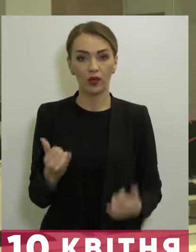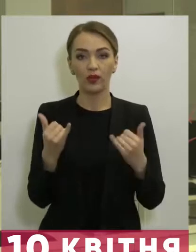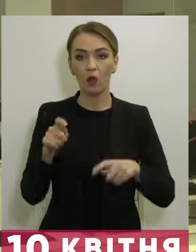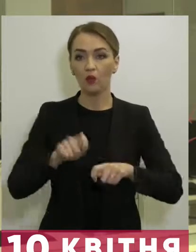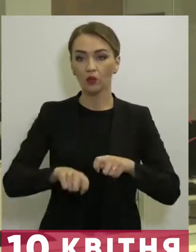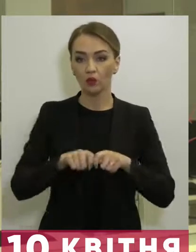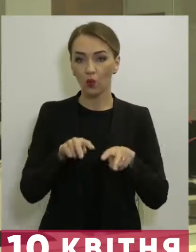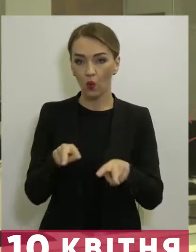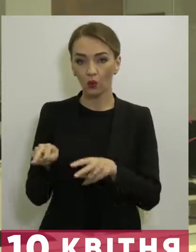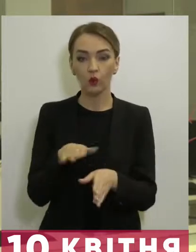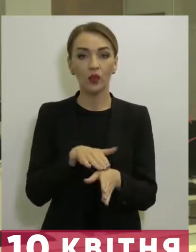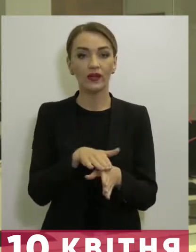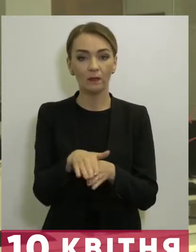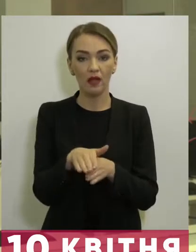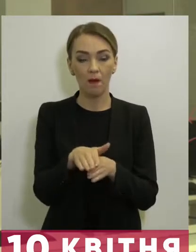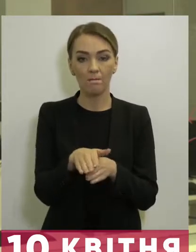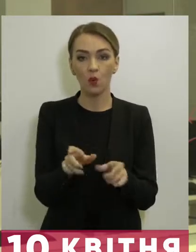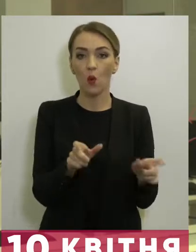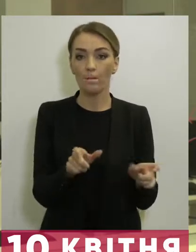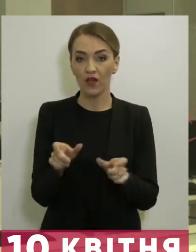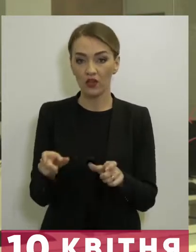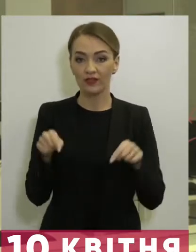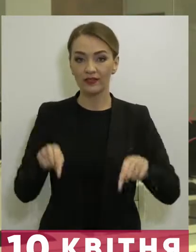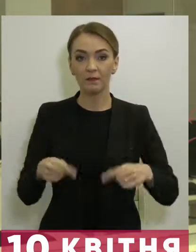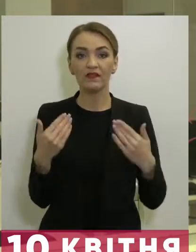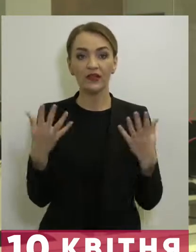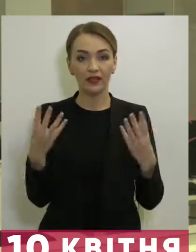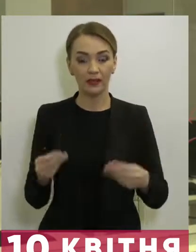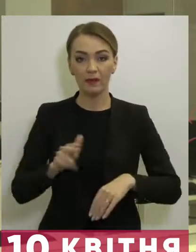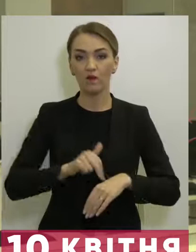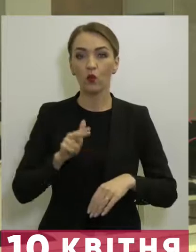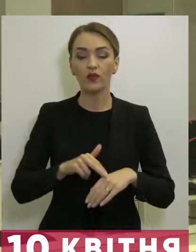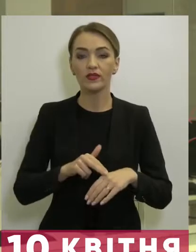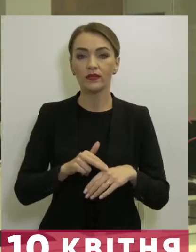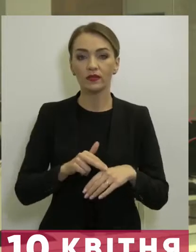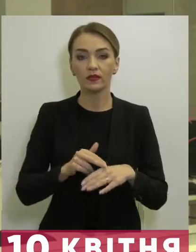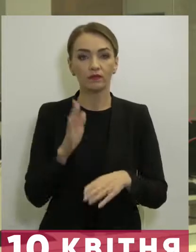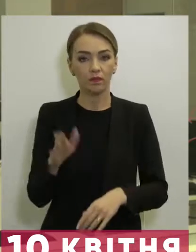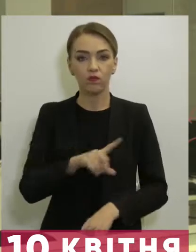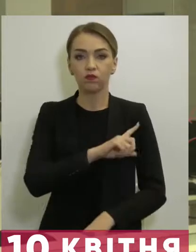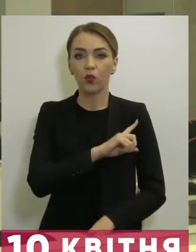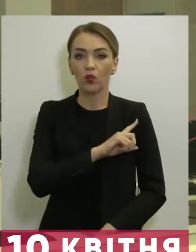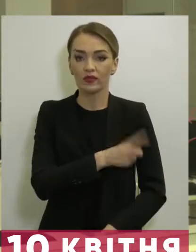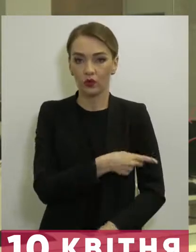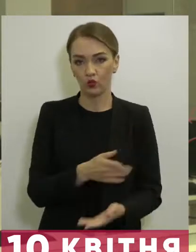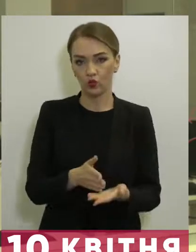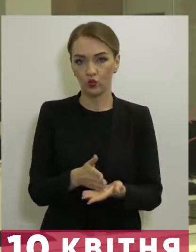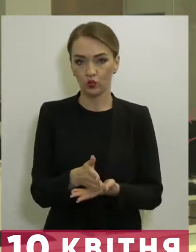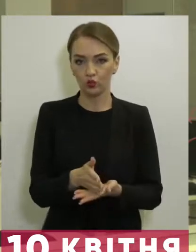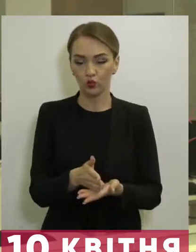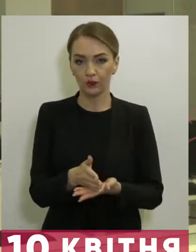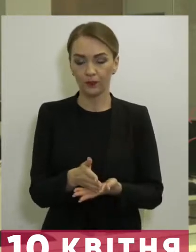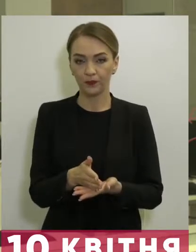контролю за дотриманням обмежень цими вигідними правоохоронці нестимуть посилену службу.